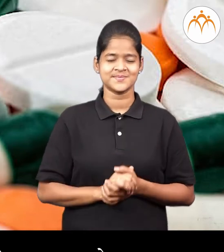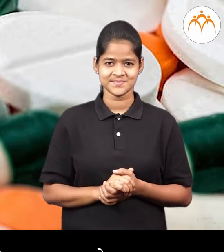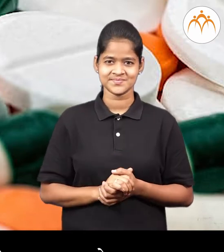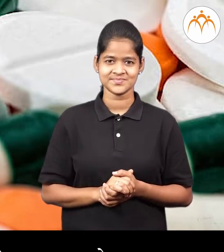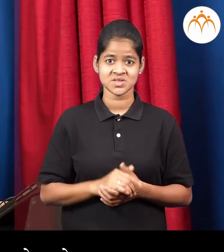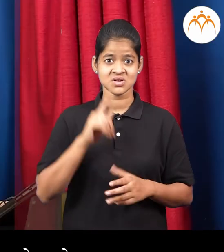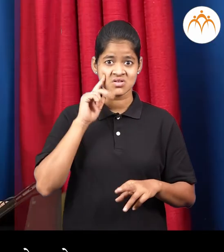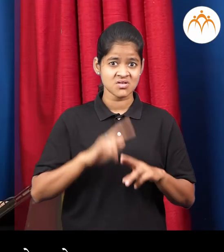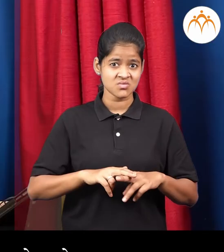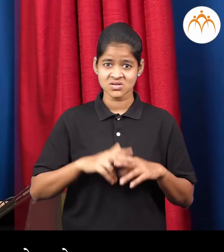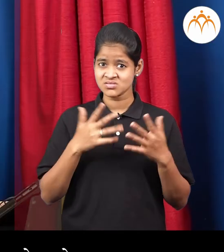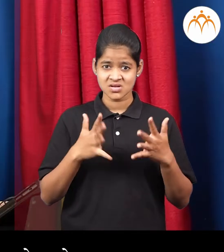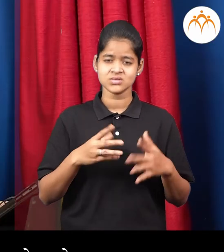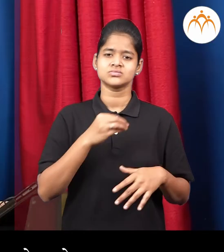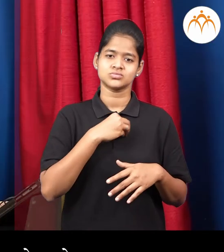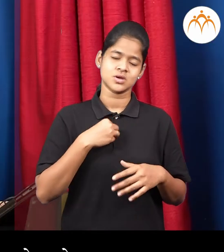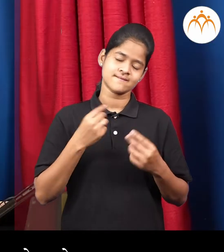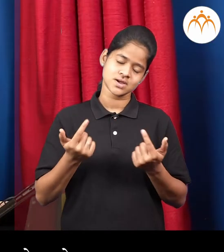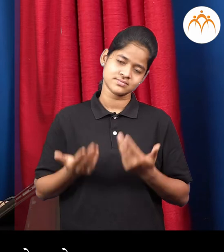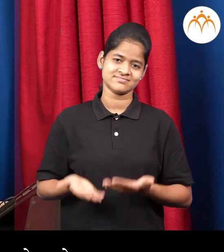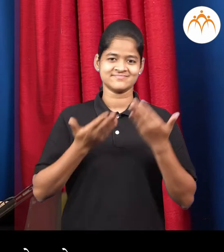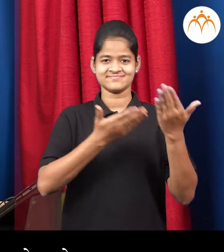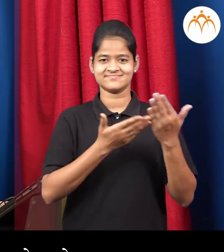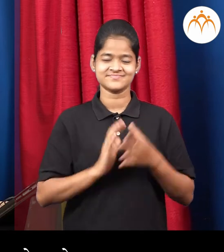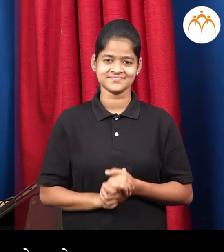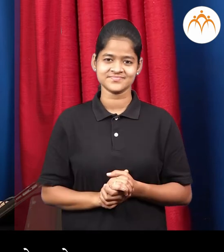नाही तर लगेज डॉक्टर कडे जावे